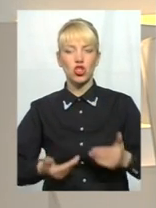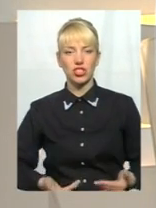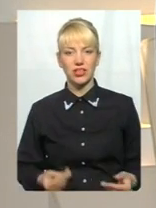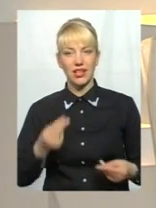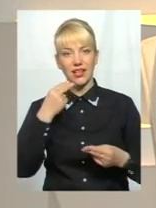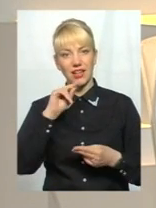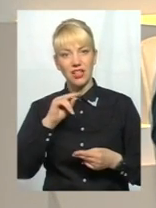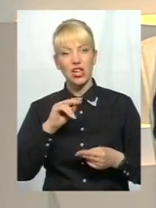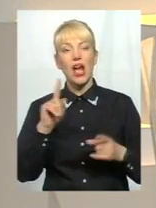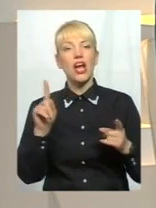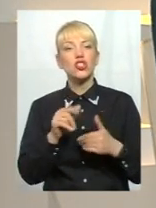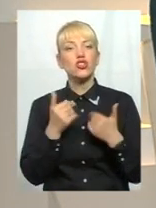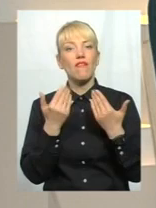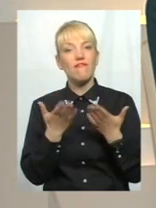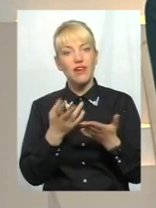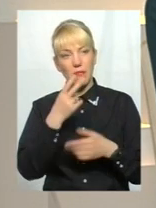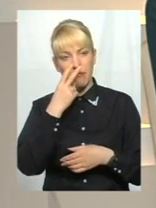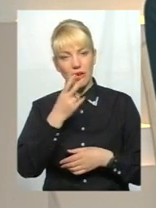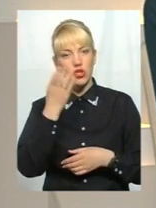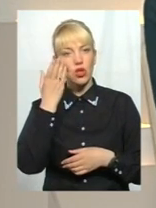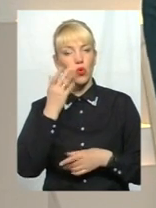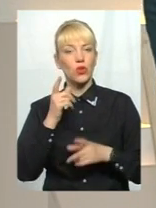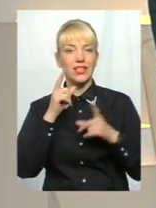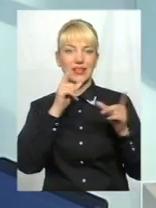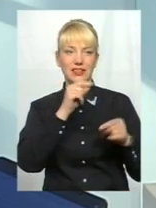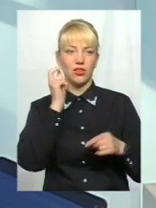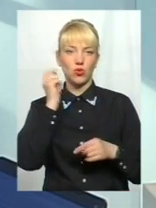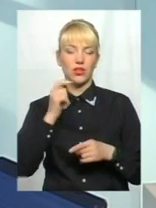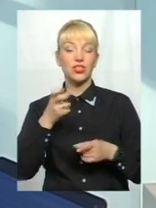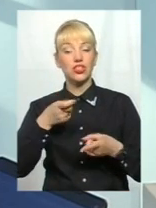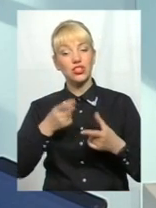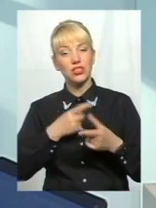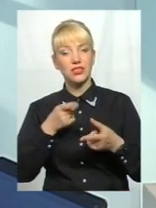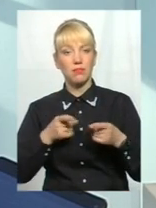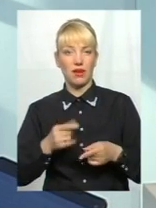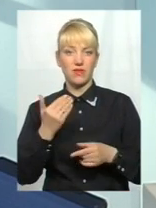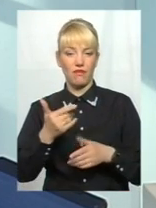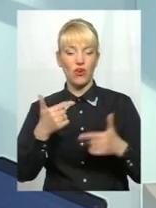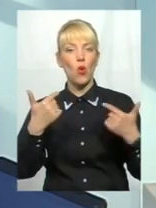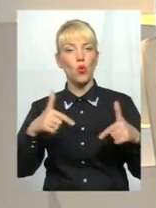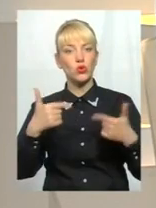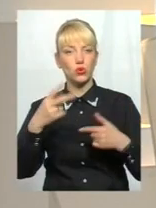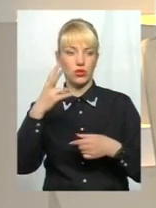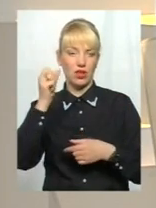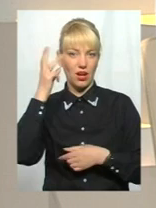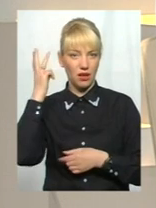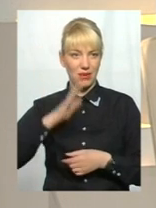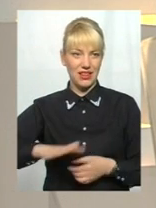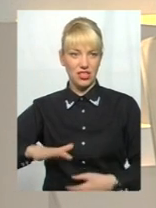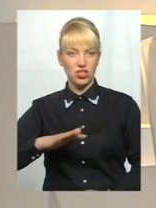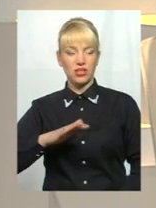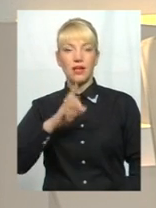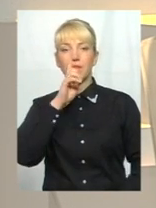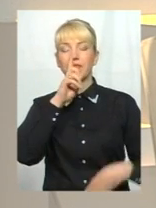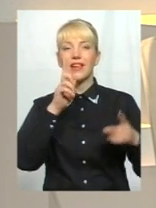А те, що ви бачите, коли їздите Україною, чи справді ви зараз гостюєте на Хмельниччині, невеличке